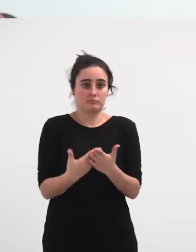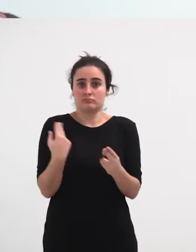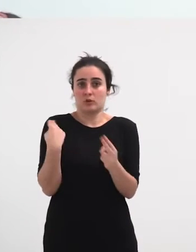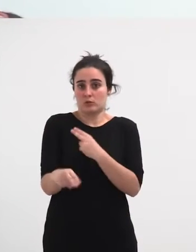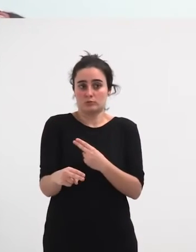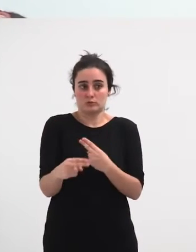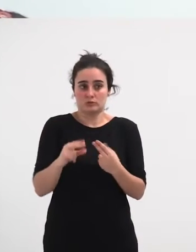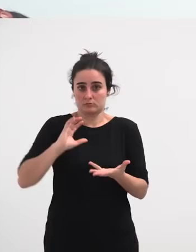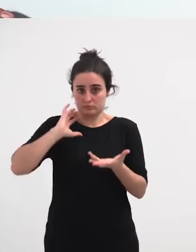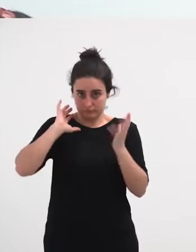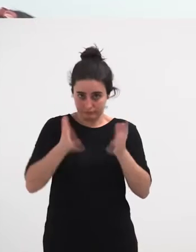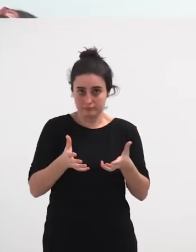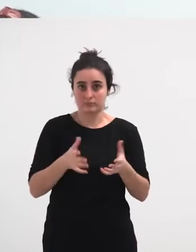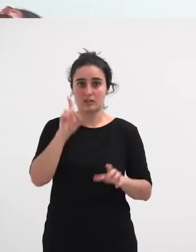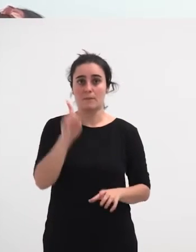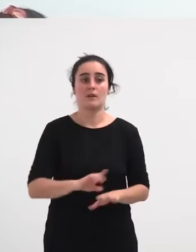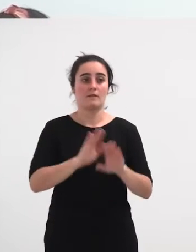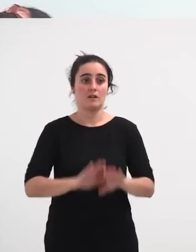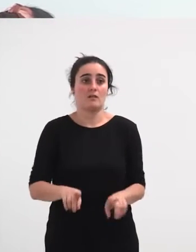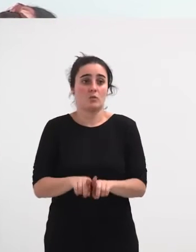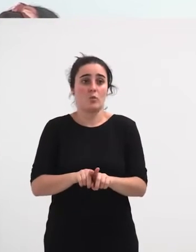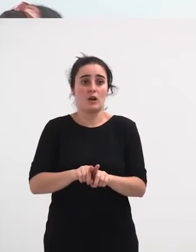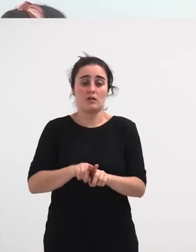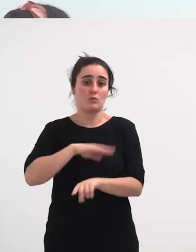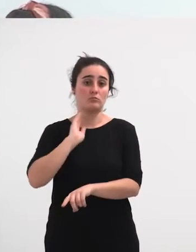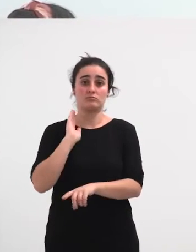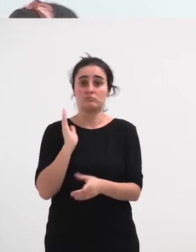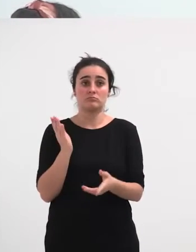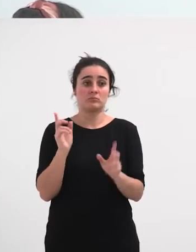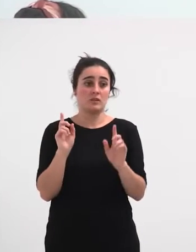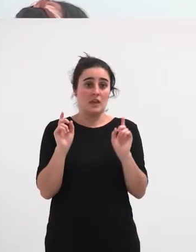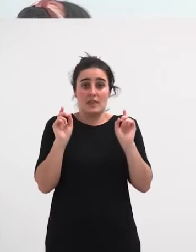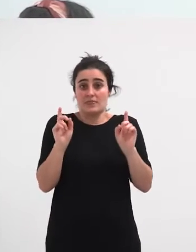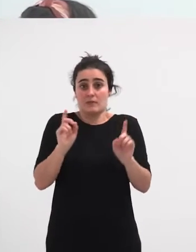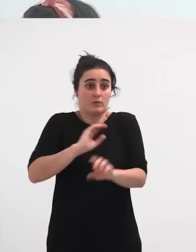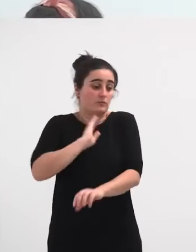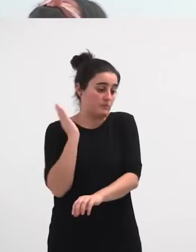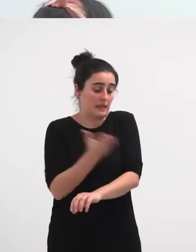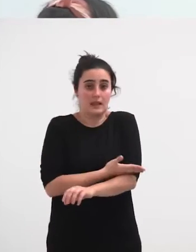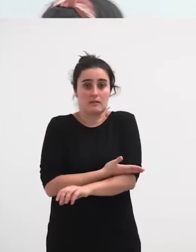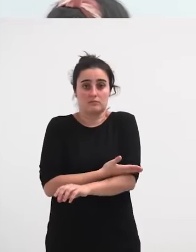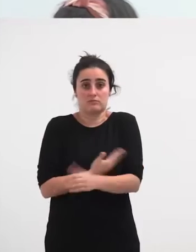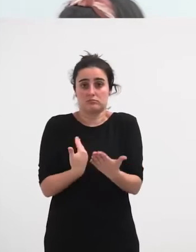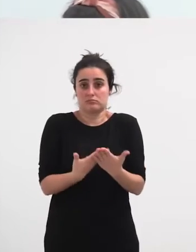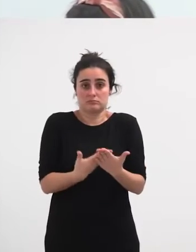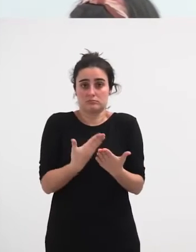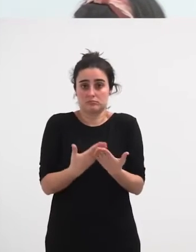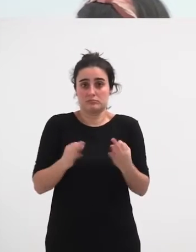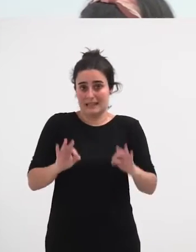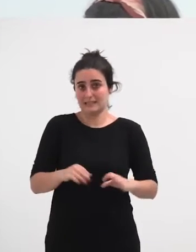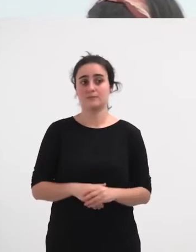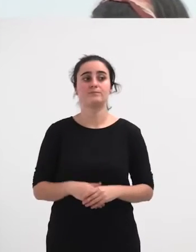zigorraren eta disziplina neurrien adierazle bat.